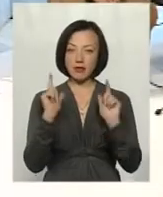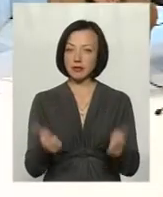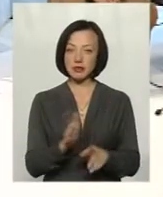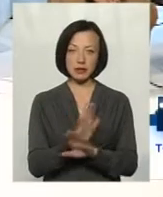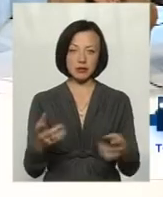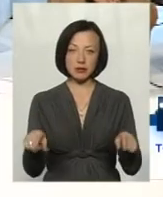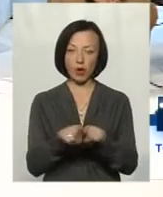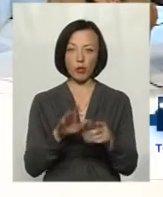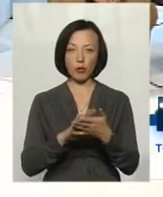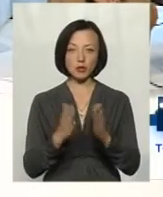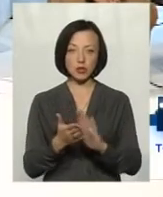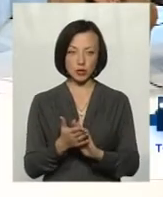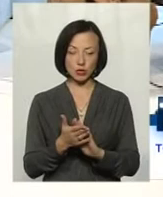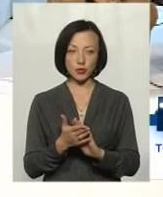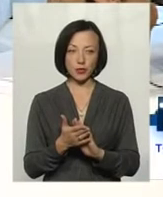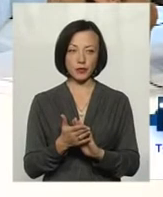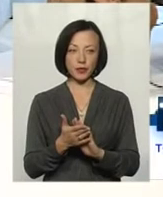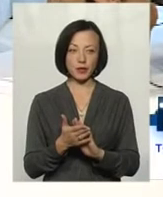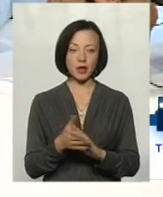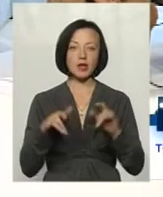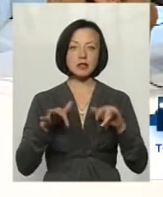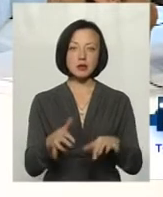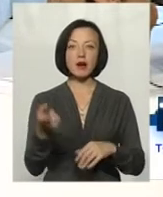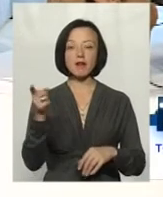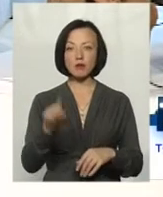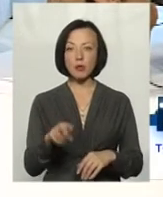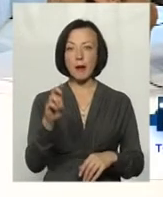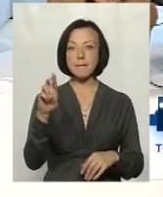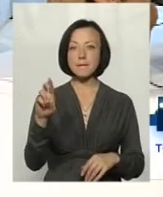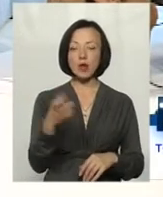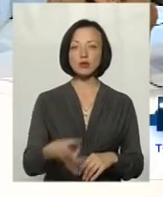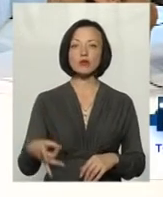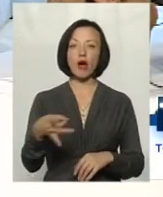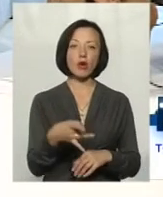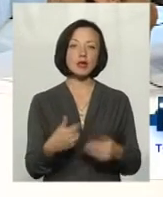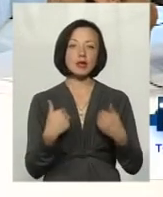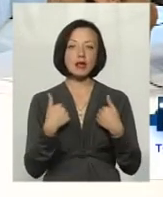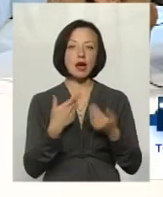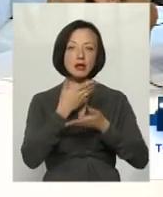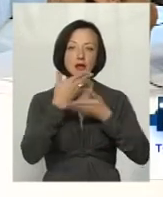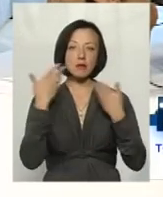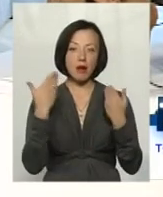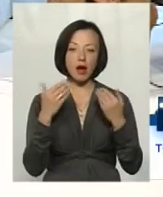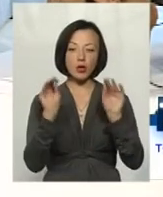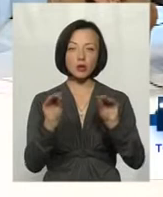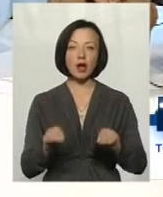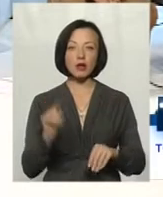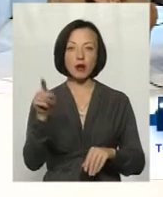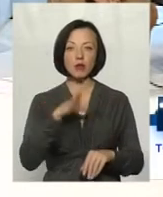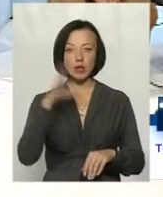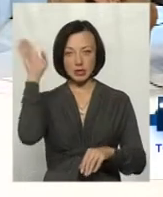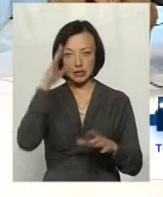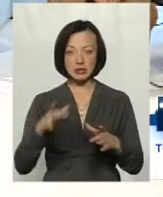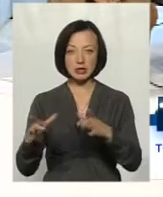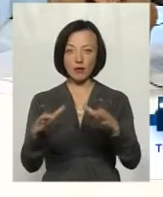саме з такою позицією. Справа в тому, що навіть на Білогірщині я не маю даних про те, що там були ставки,